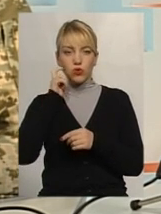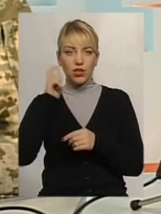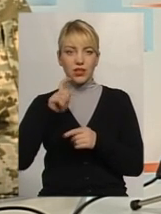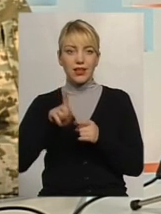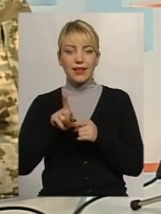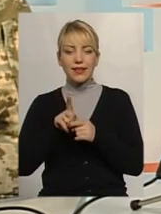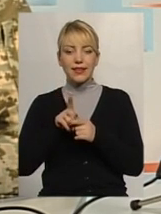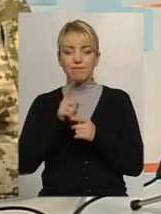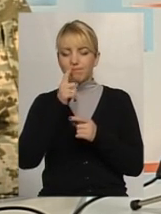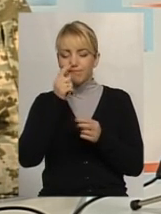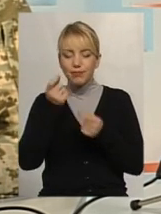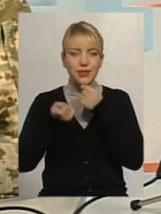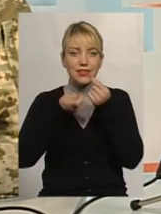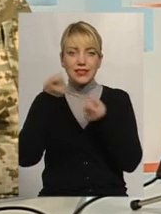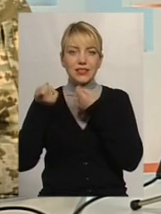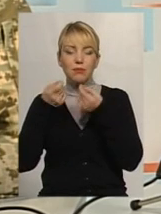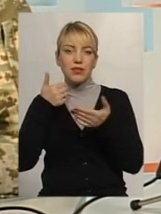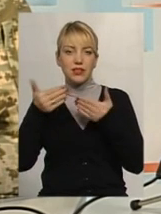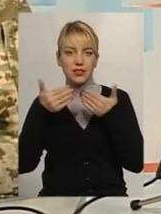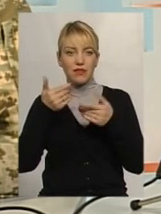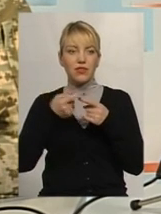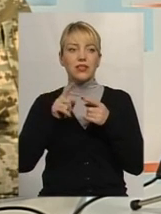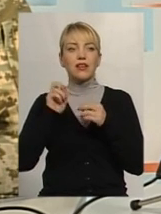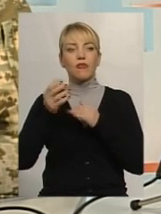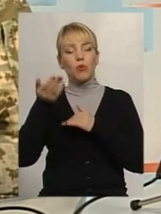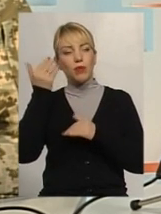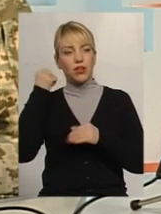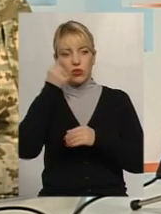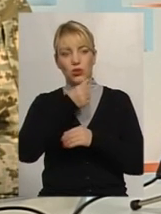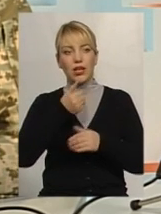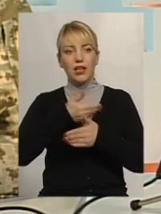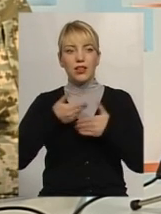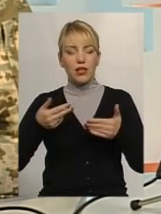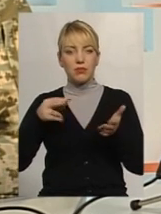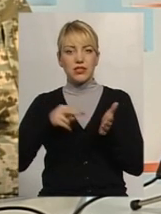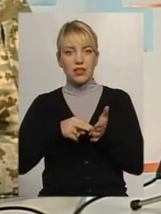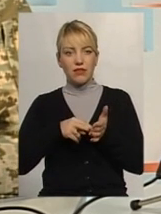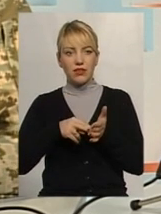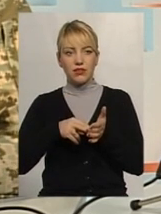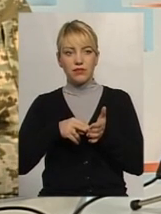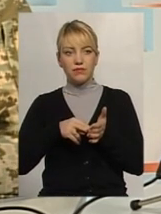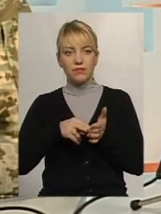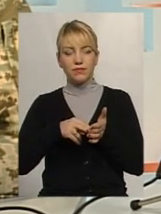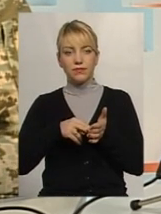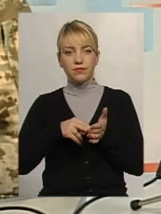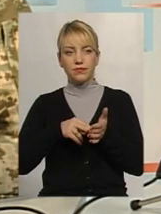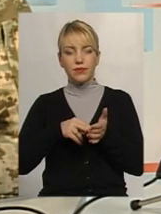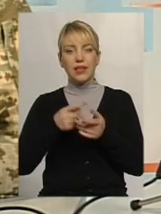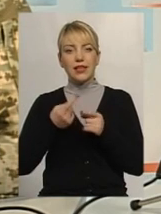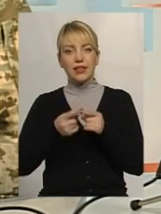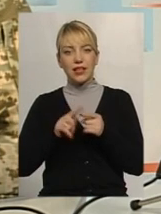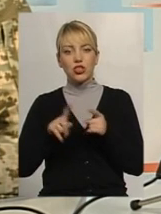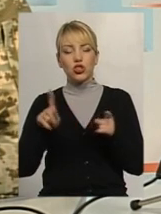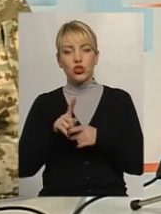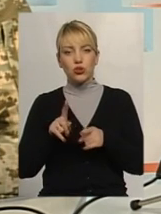перескіпливе ставлення, і це було в попередні роки. Нам ставилось те, що